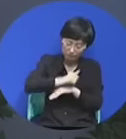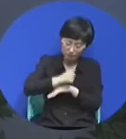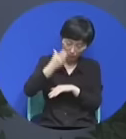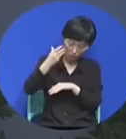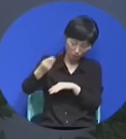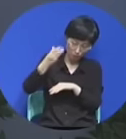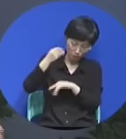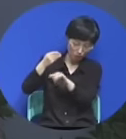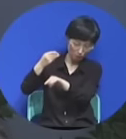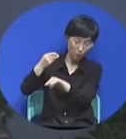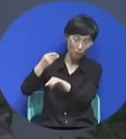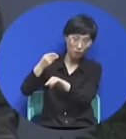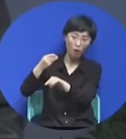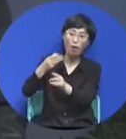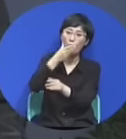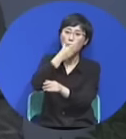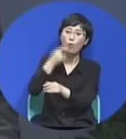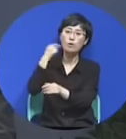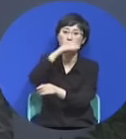제대로 받은 거예요